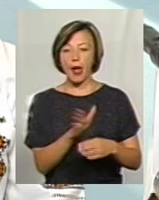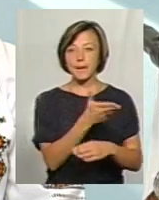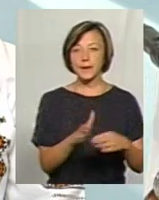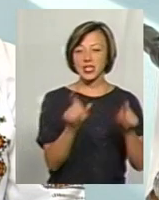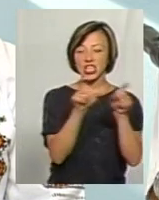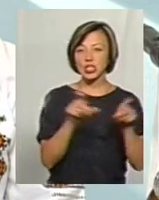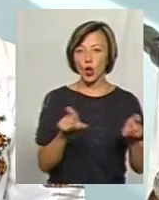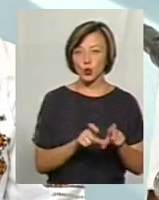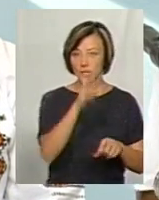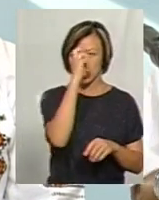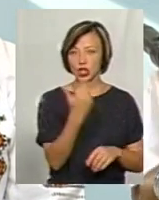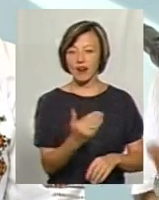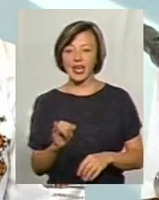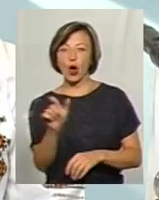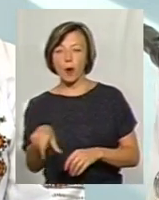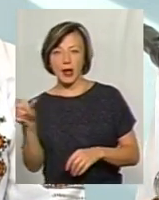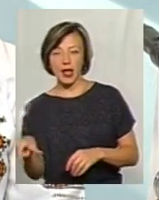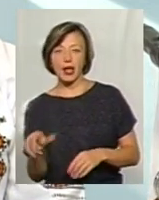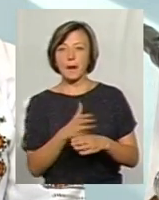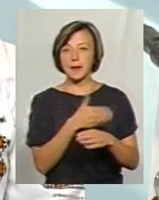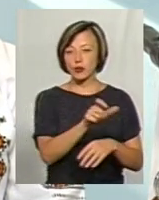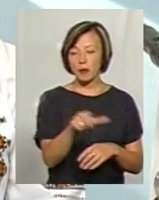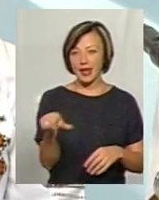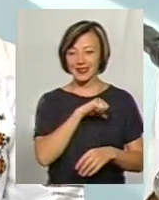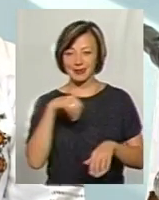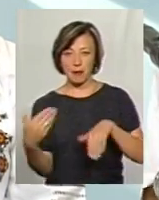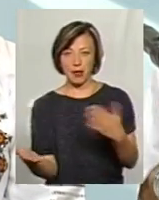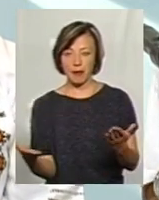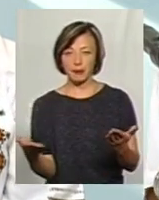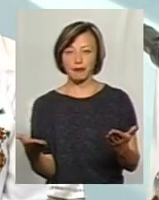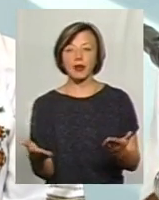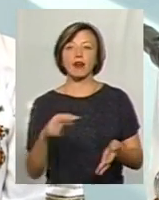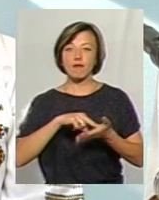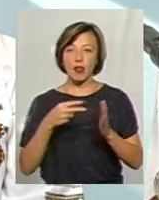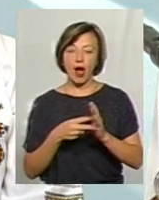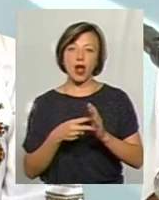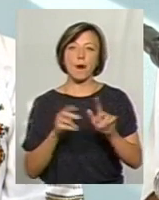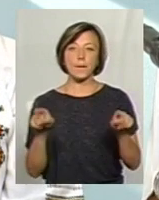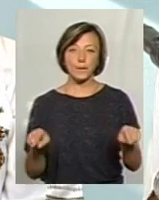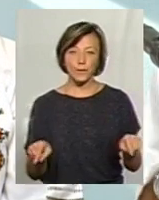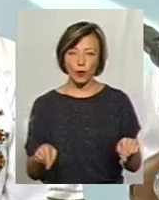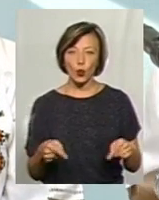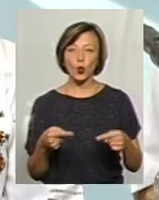інституціями держави і громадянами, між громадянами самими, в плані будівництва,